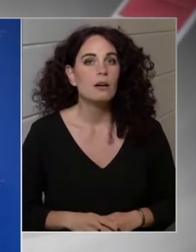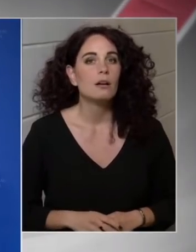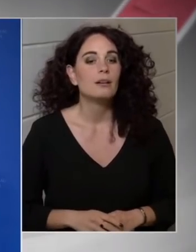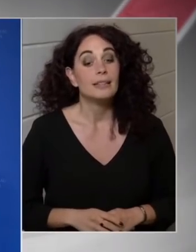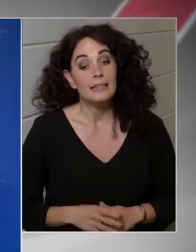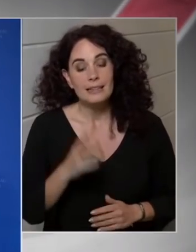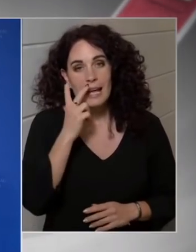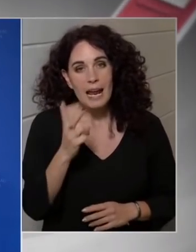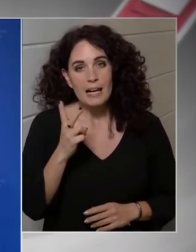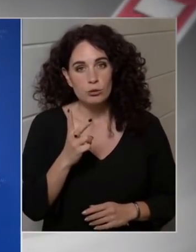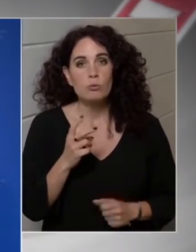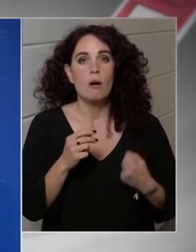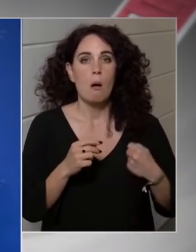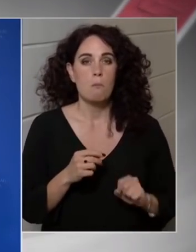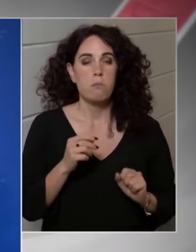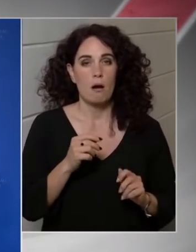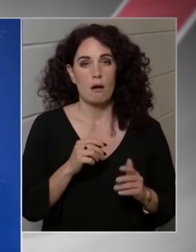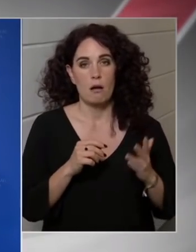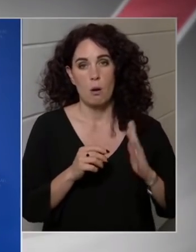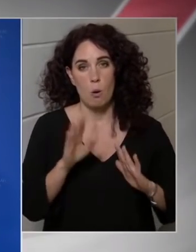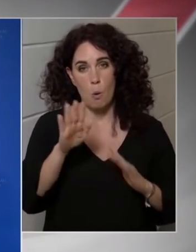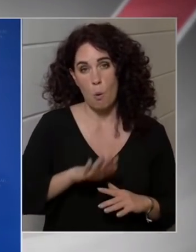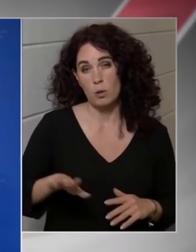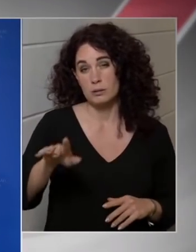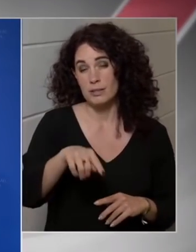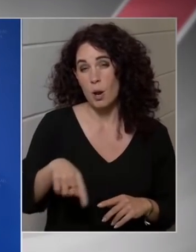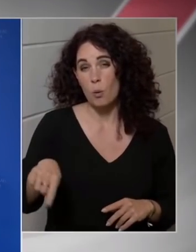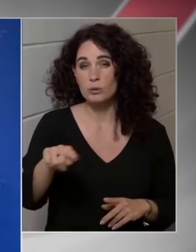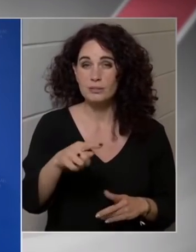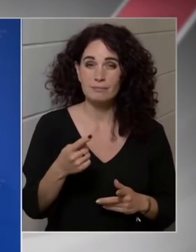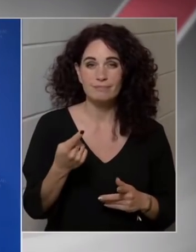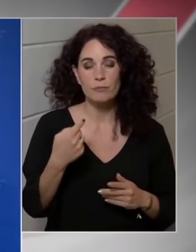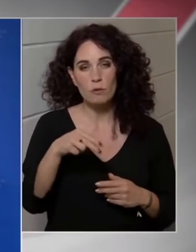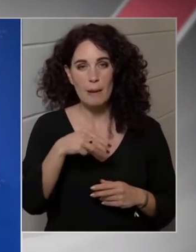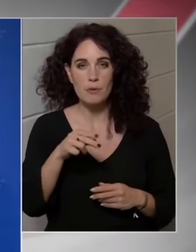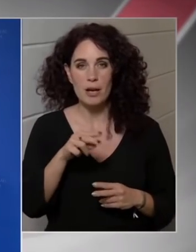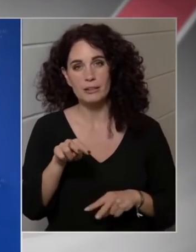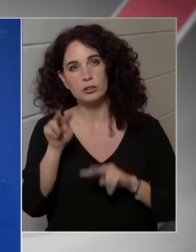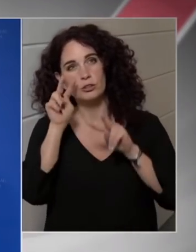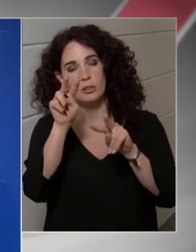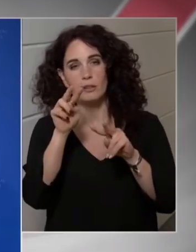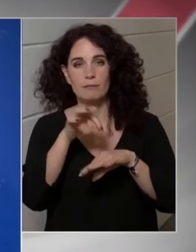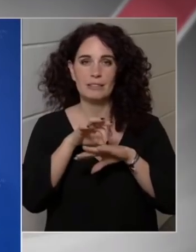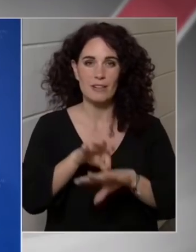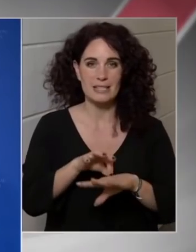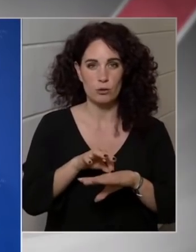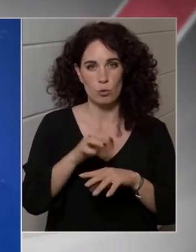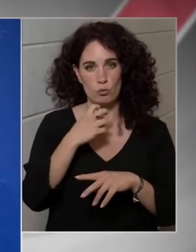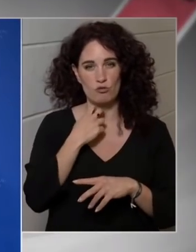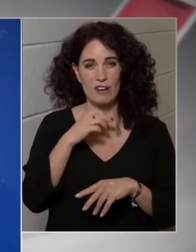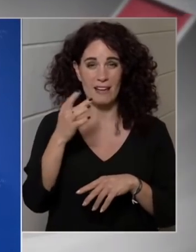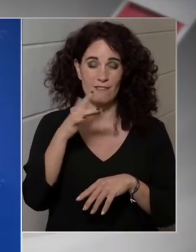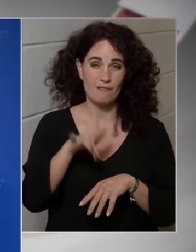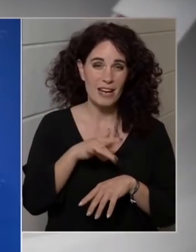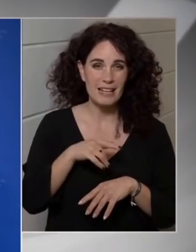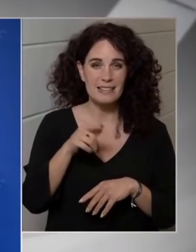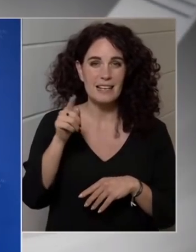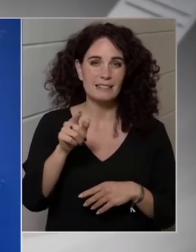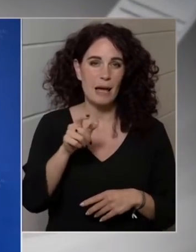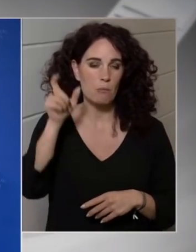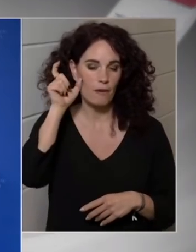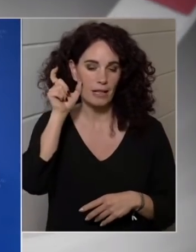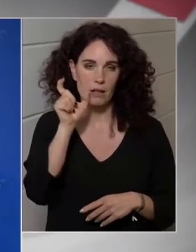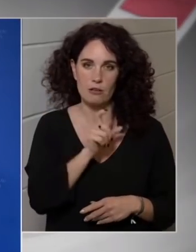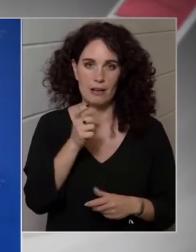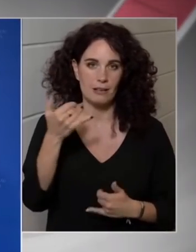baloldalon, annak ellenére, hogy a baloldal továbbra is vezetőjének tekinti Gyurcsány Ferencet, a pofátlansági versenyben